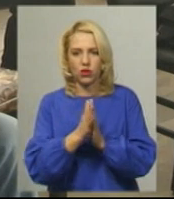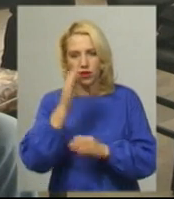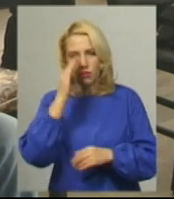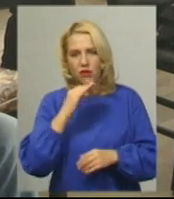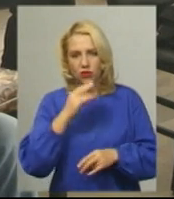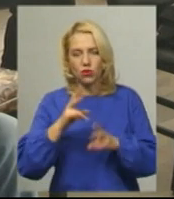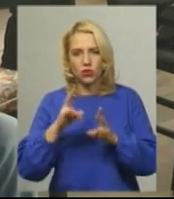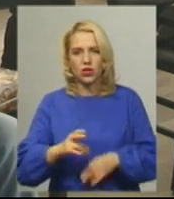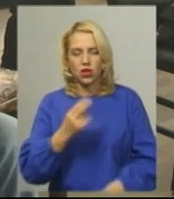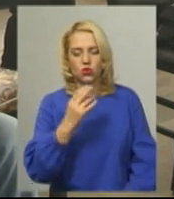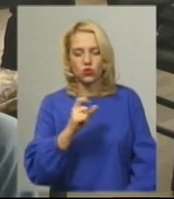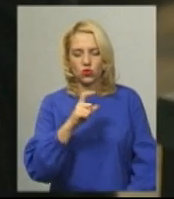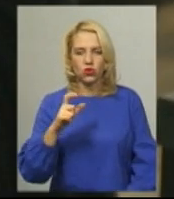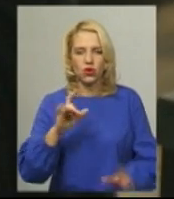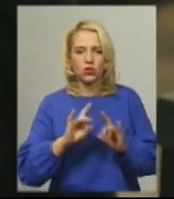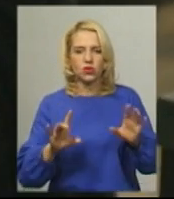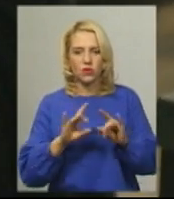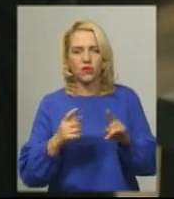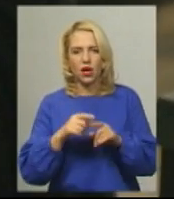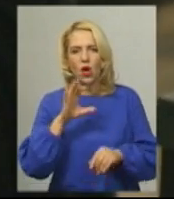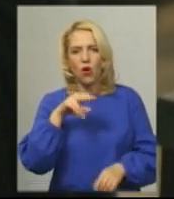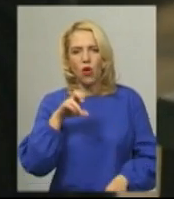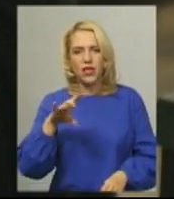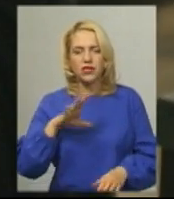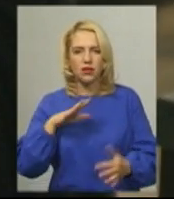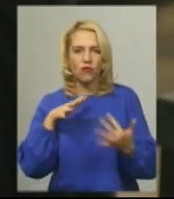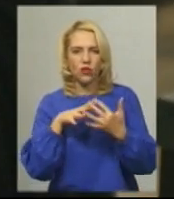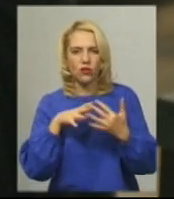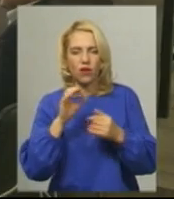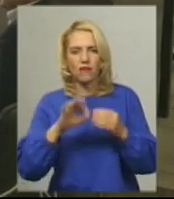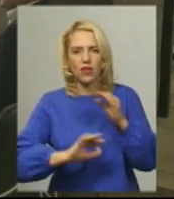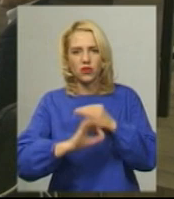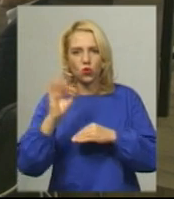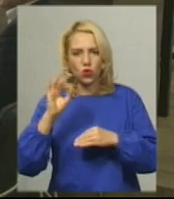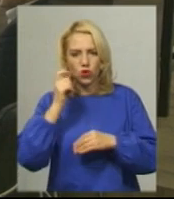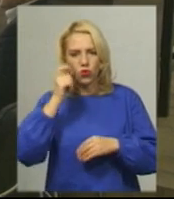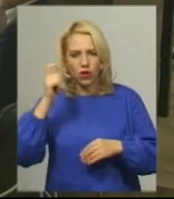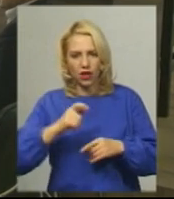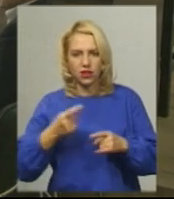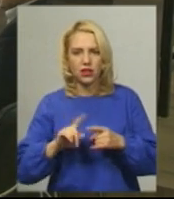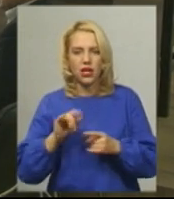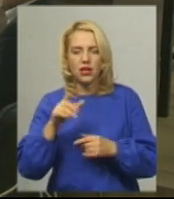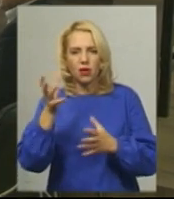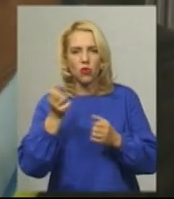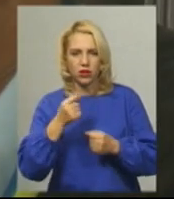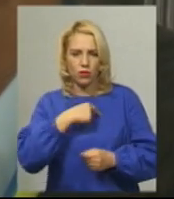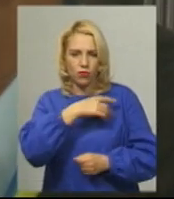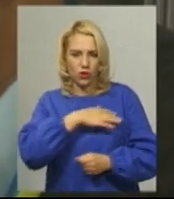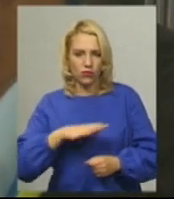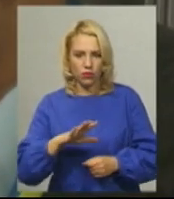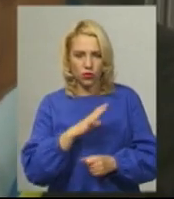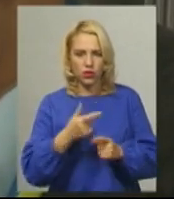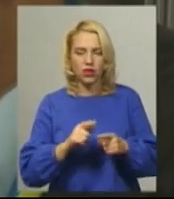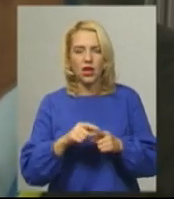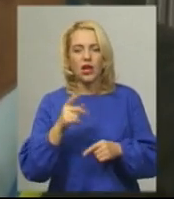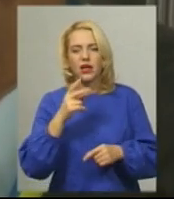потерпілого Василь Цюх розповідає, Олександр воював на сході України, там отримав контузію. А 27 червня 2017 року